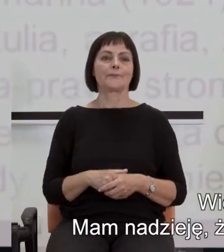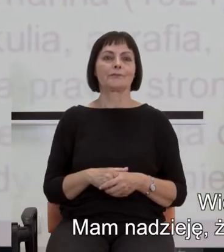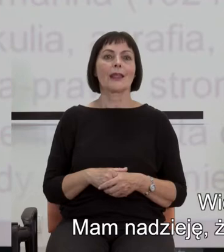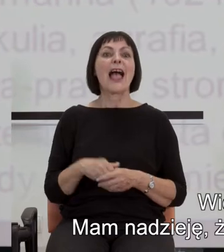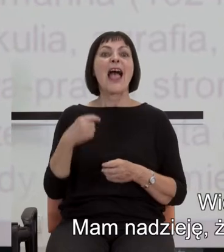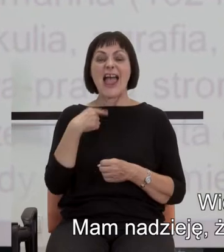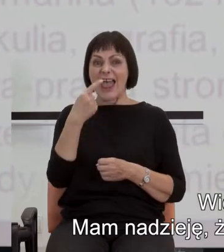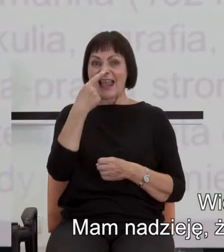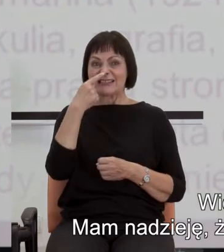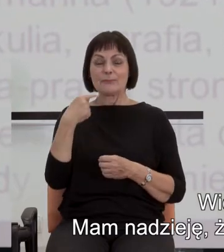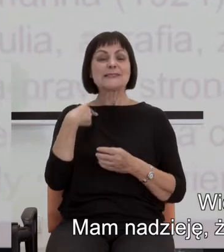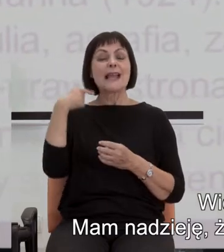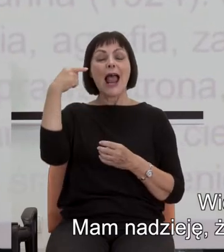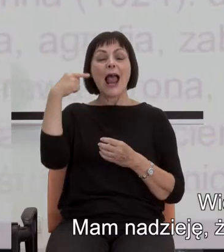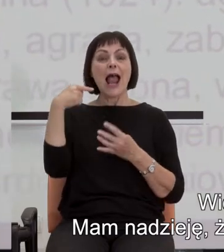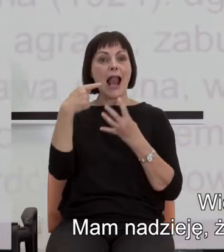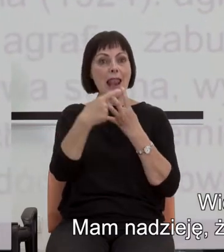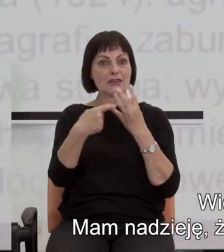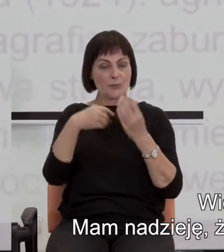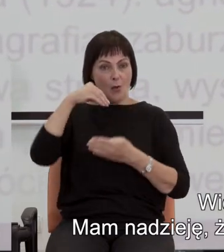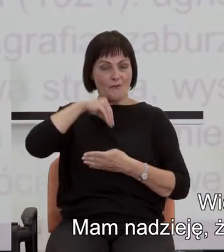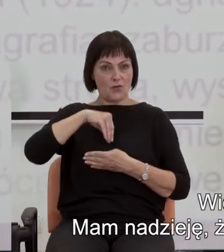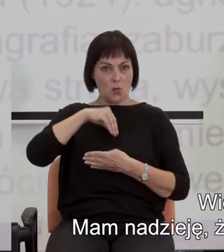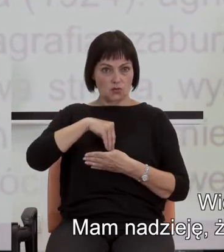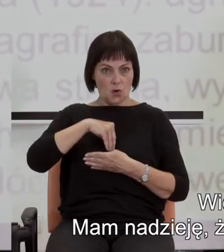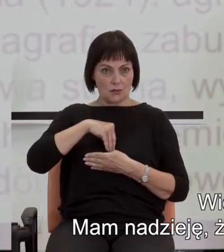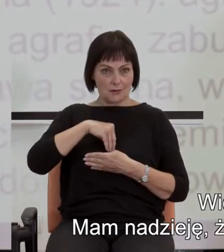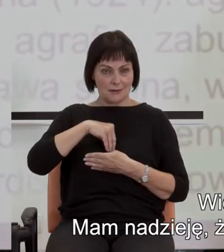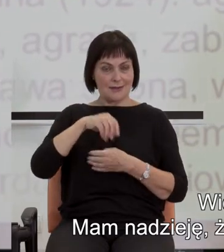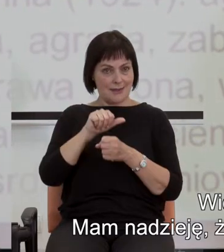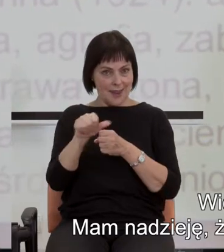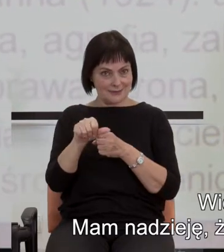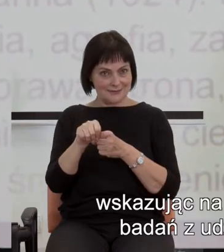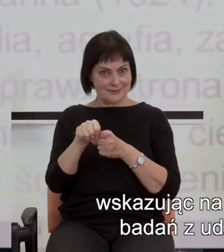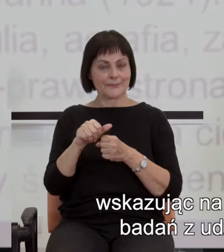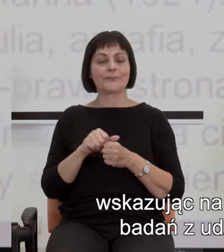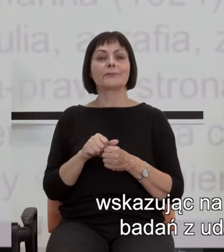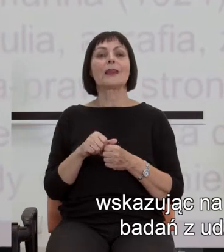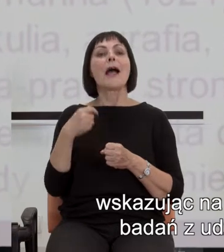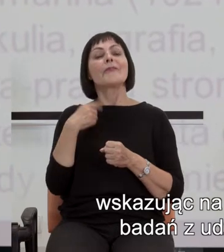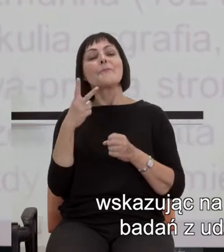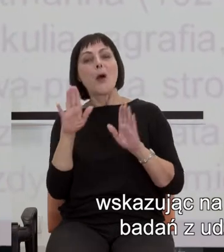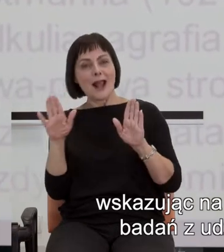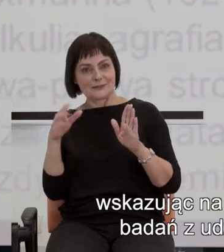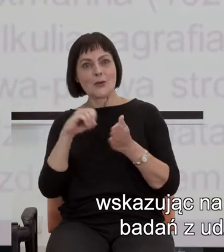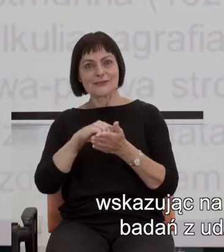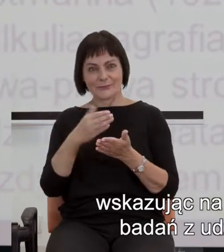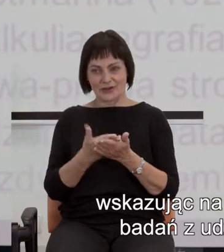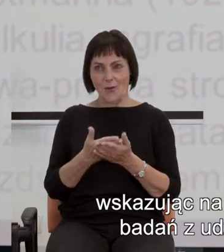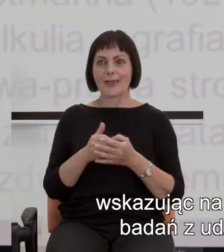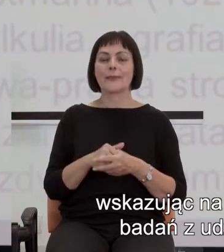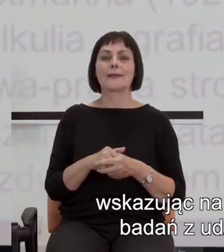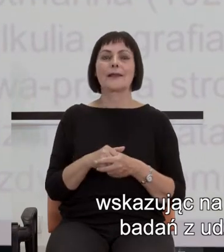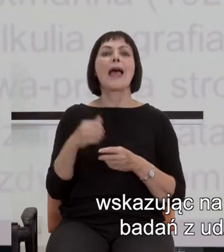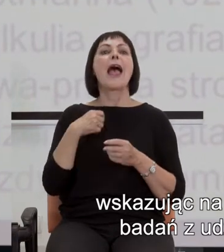wrodzony. Mam nadzieję, że trochę do tego Państwa udało mi się przekonać, wskazując na przykłady z zakresu badań